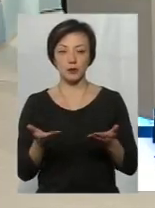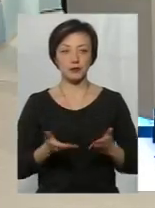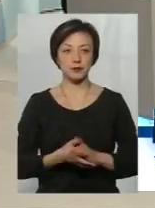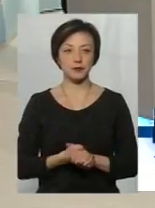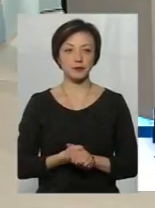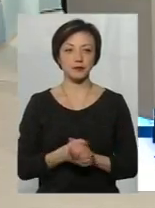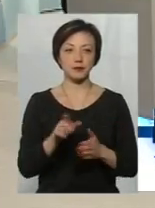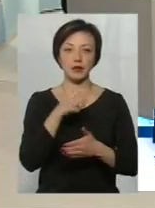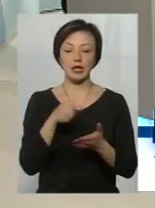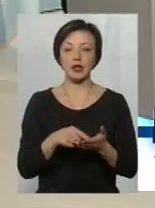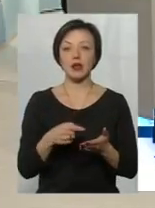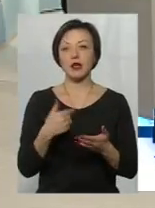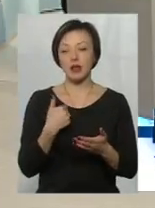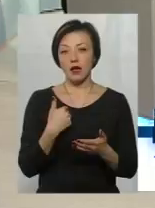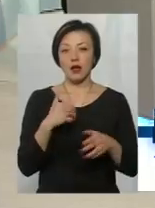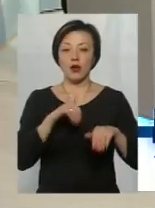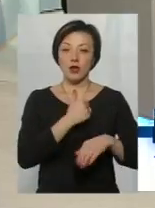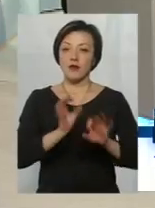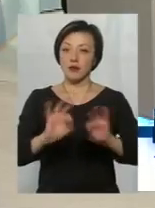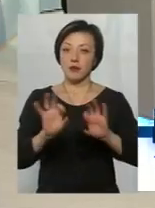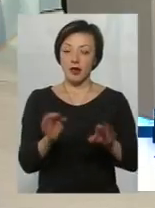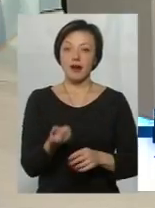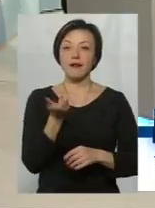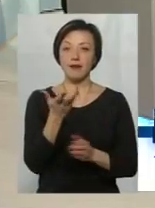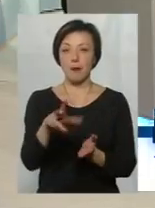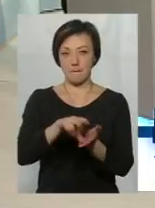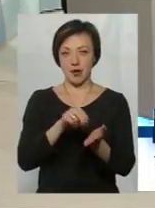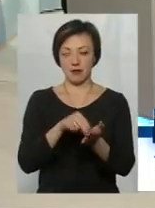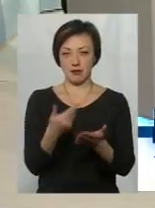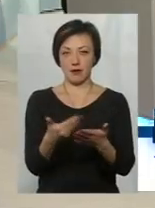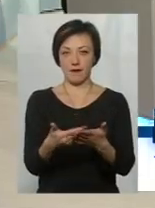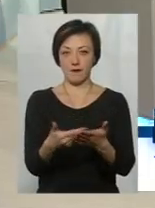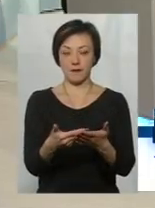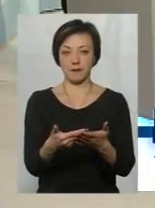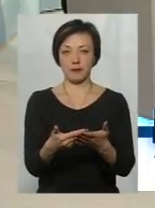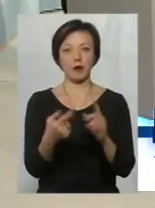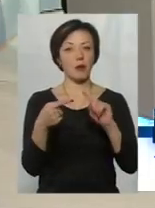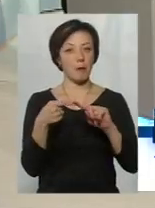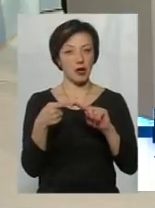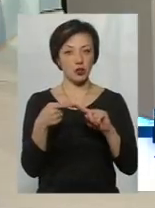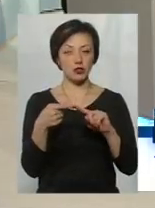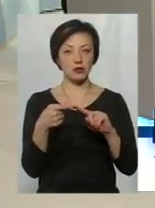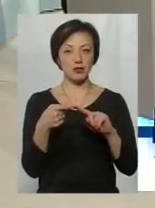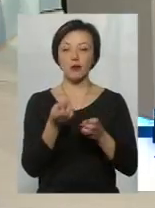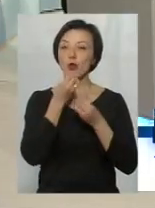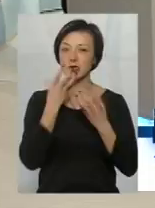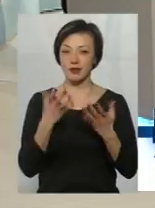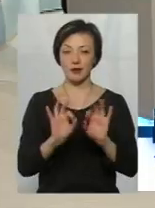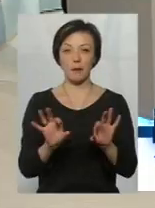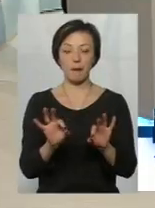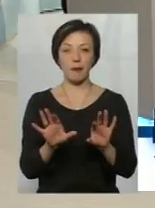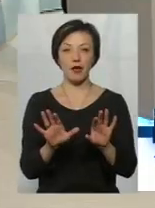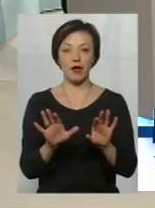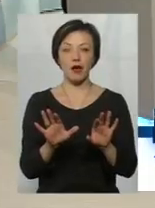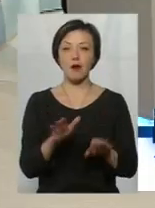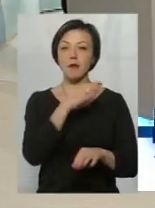Я хотів би навести, мабуть, кілька прикладів. По-перше, з позитивного. Зараз